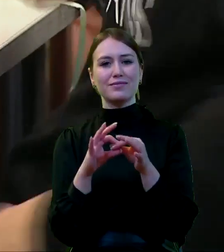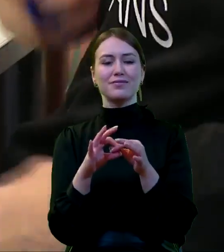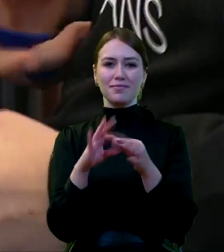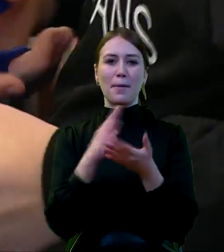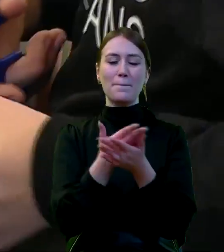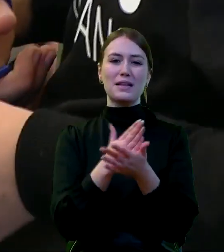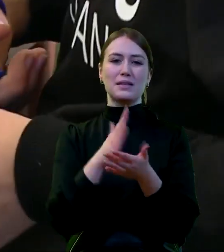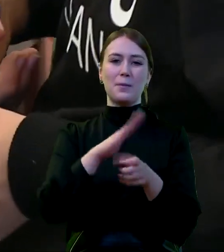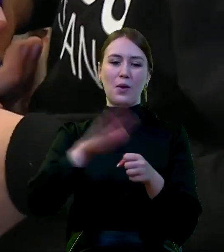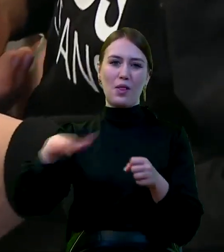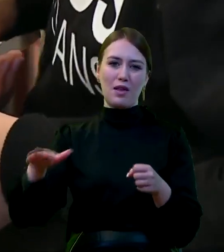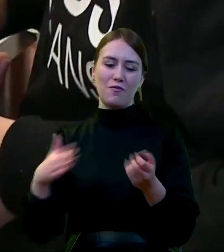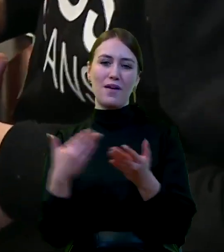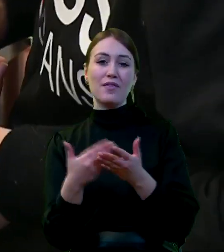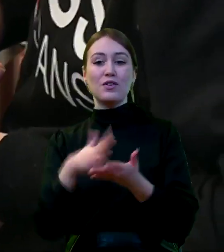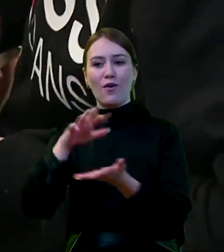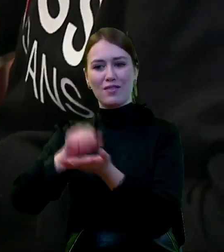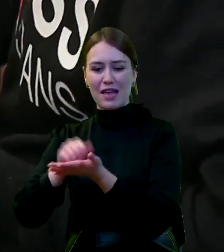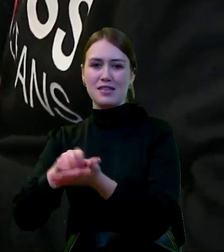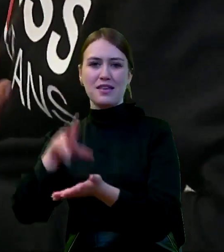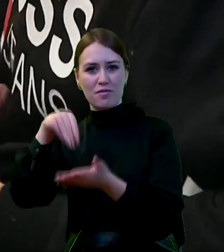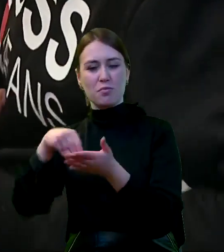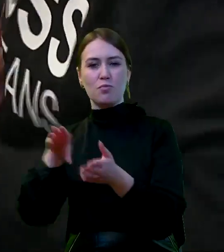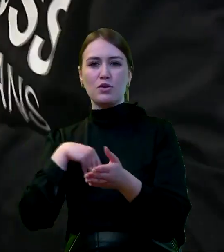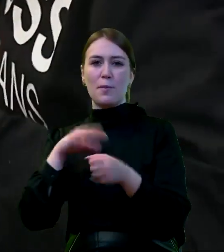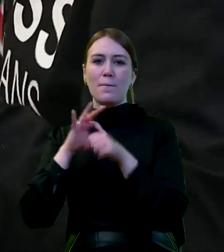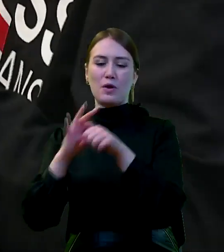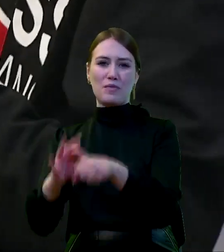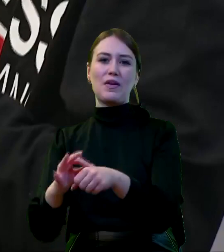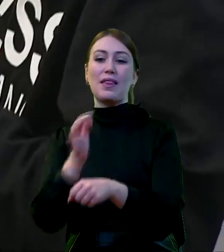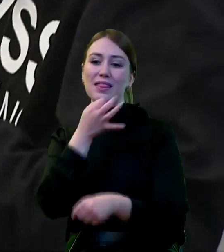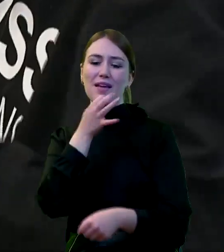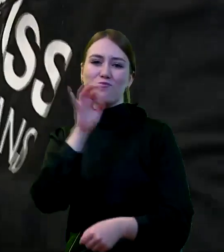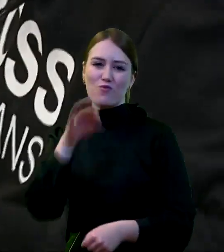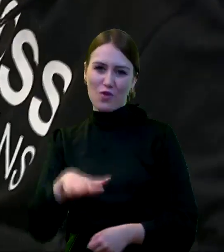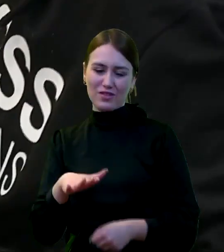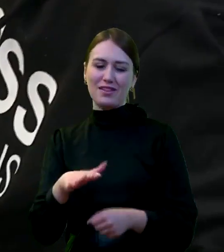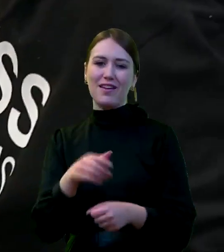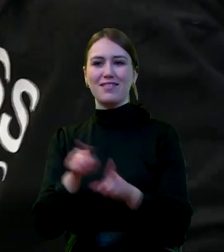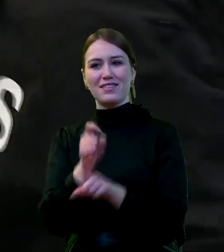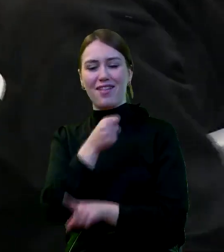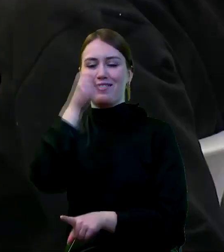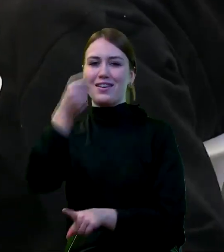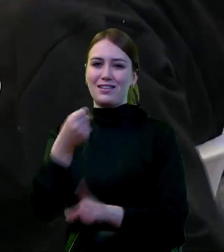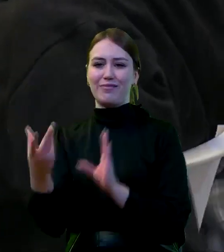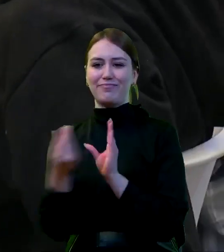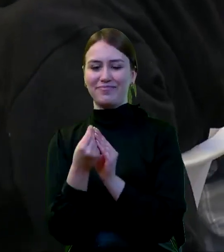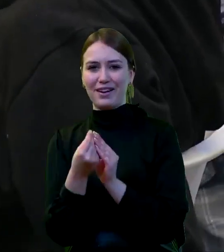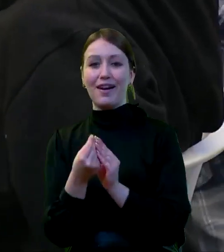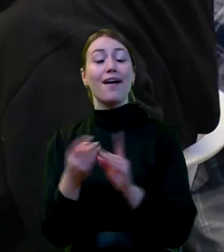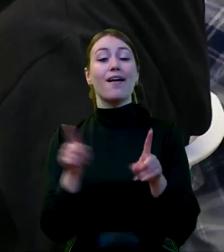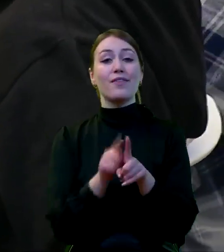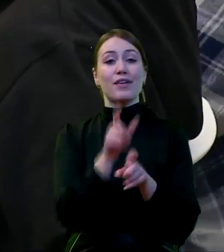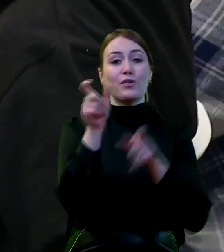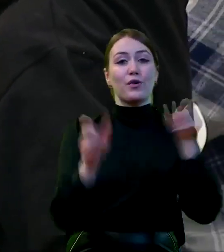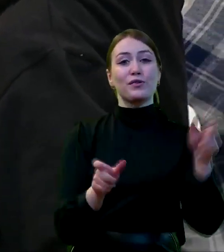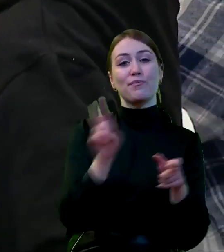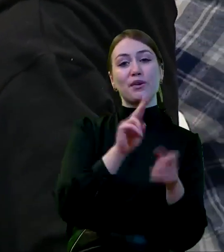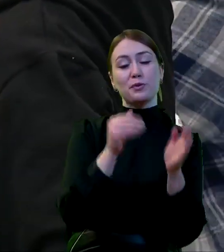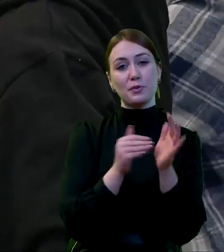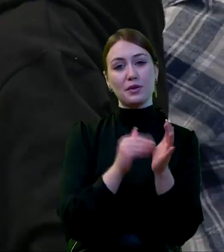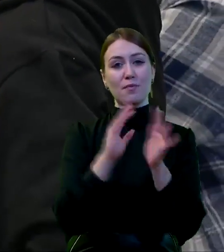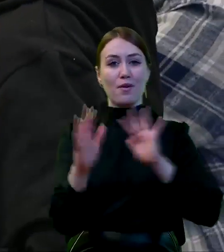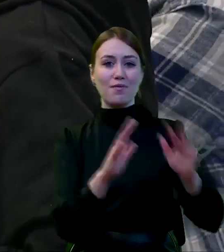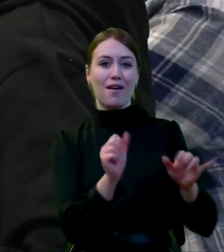międzypokoleniowego, bo zajęcia również mogą być prowadzone z tymi najmłodszymi i najstarszymi. No i dla osób, które wymagają